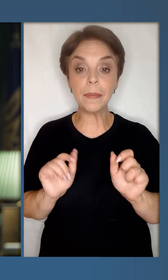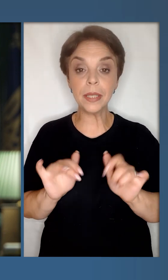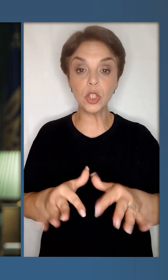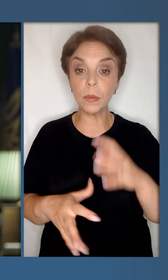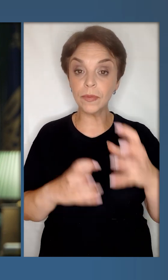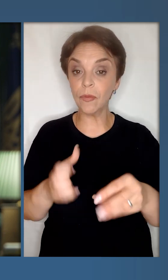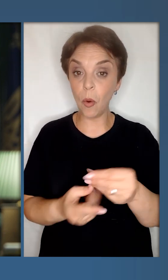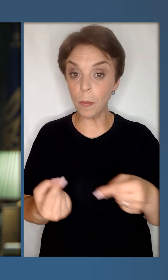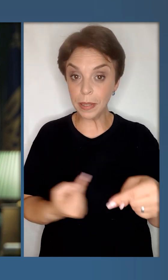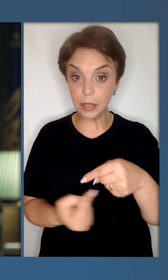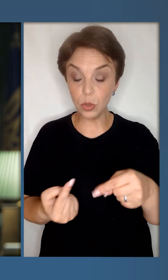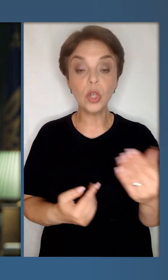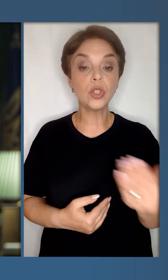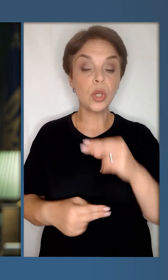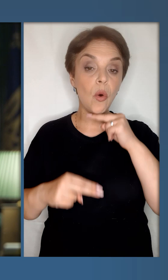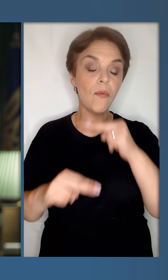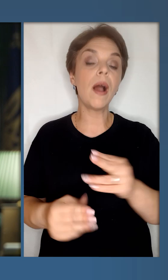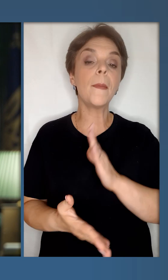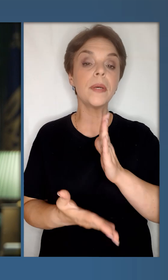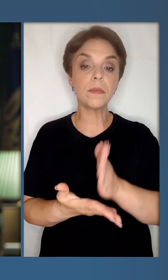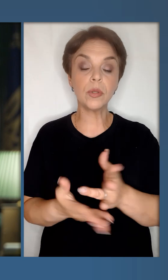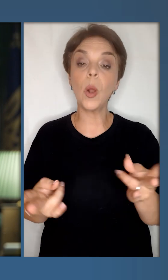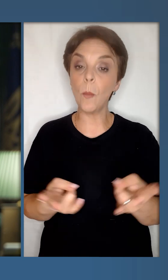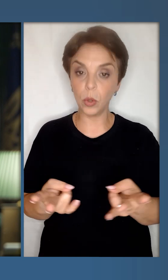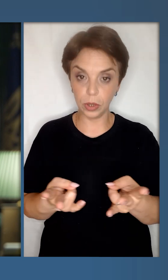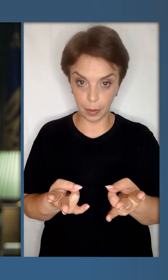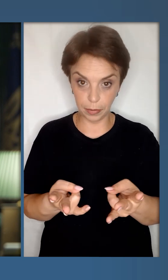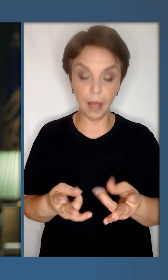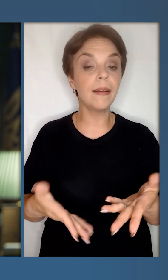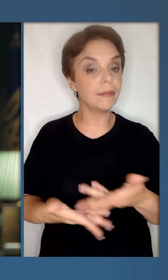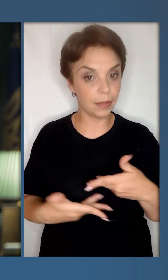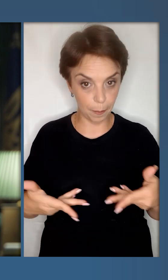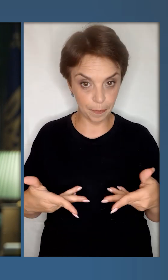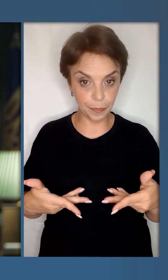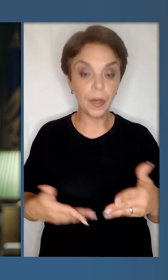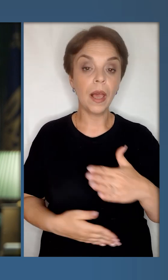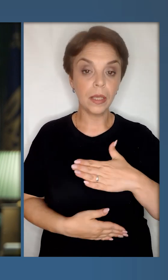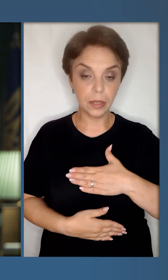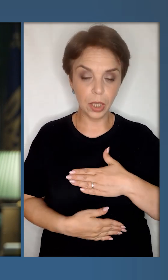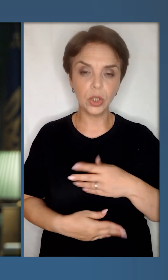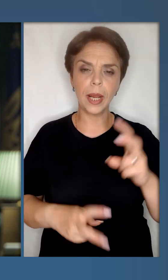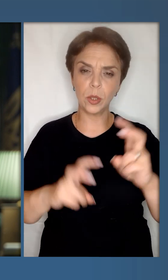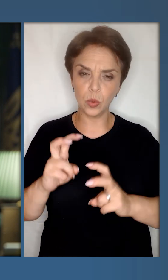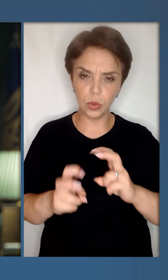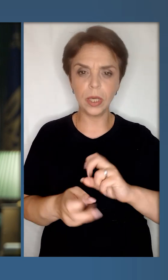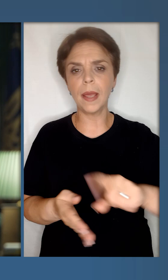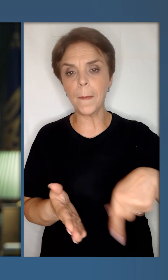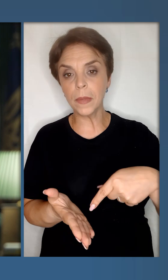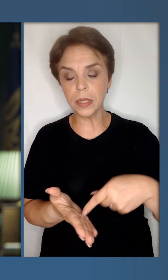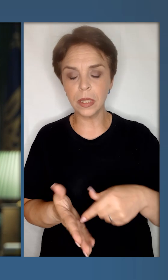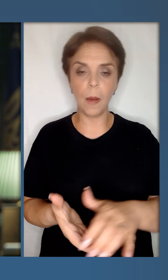тим діячам світового бізнесу, чия увага безпосередньо потрібна нам, нашим індустріям,